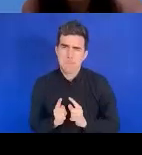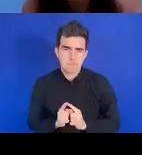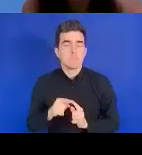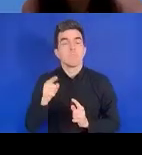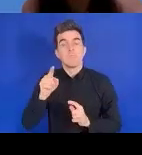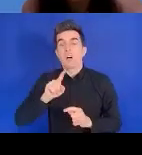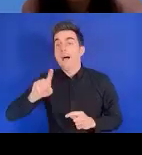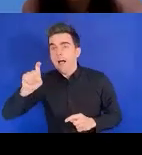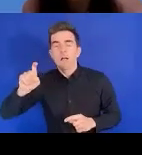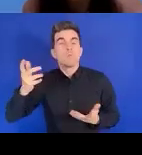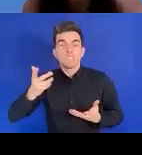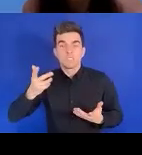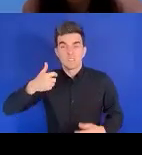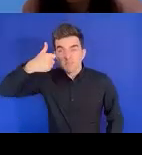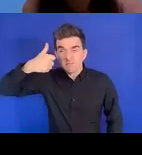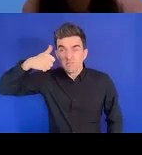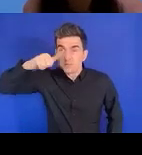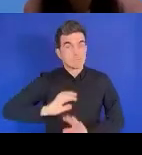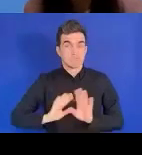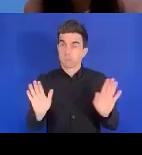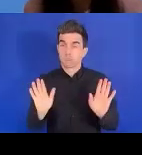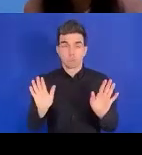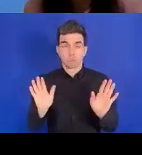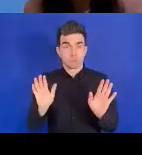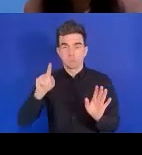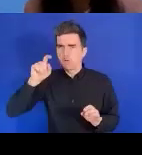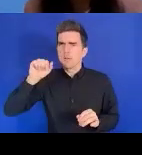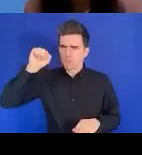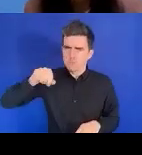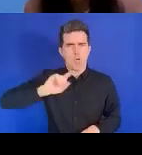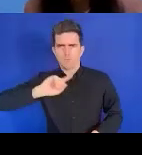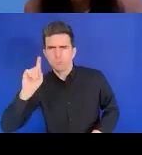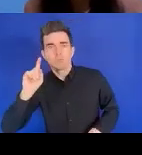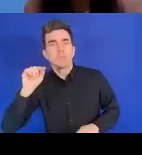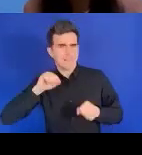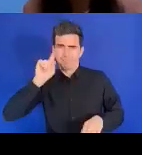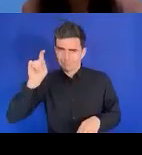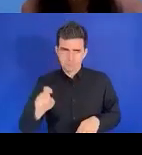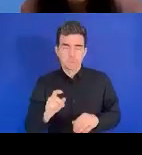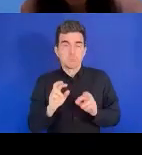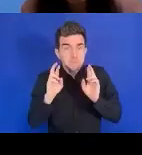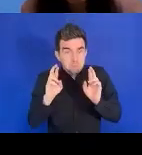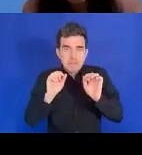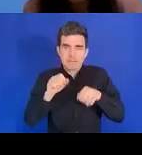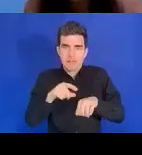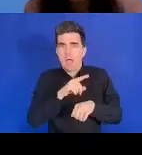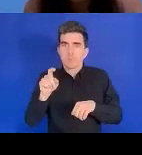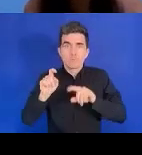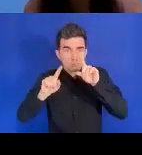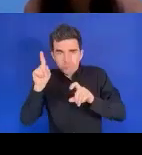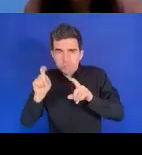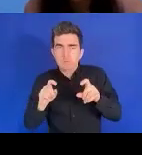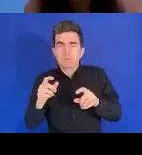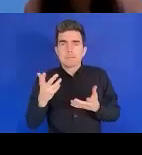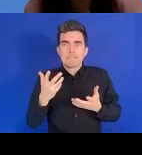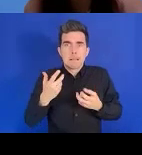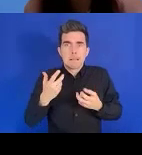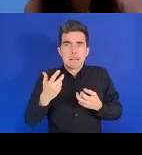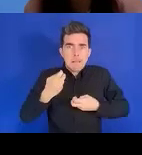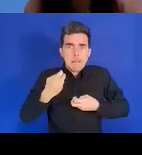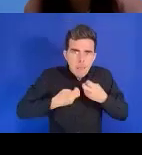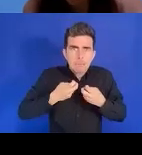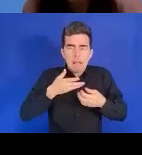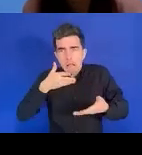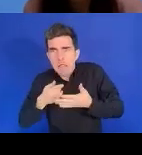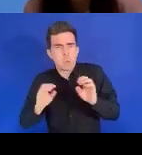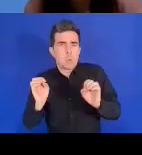par vrai, soit par faux, pour que, donc, tout a donc été fait pour vous faciliter la tâche. J'ai également